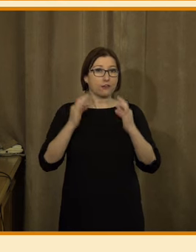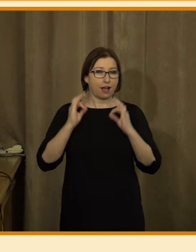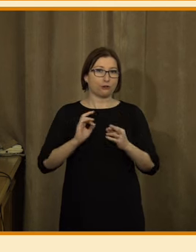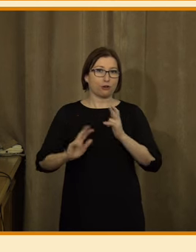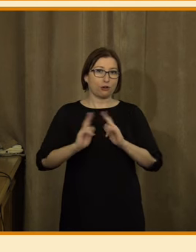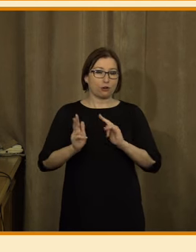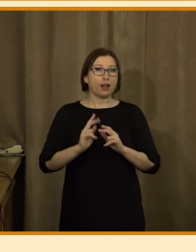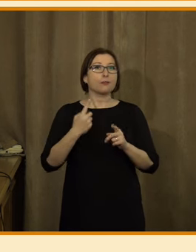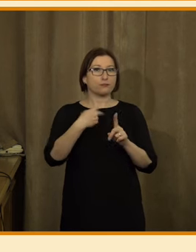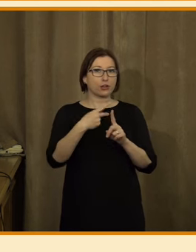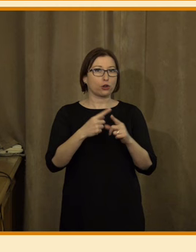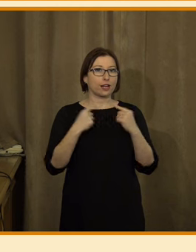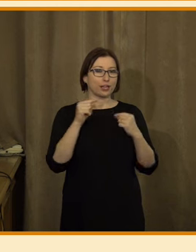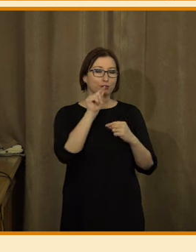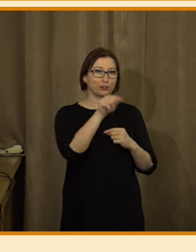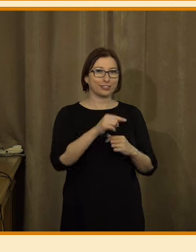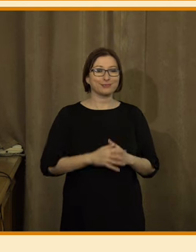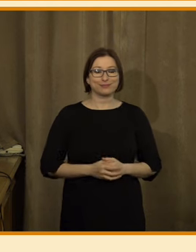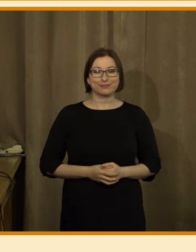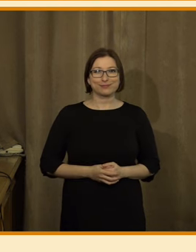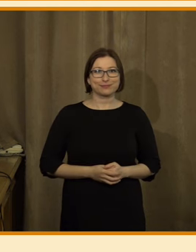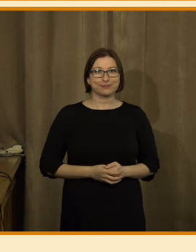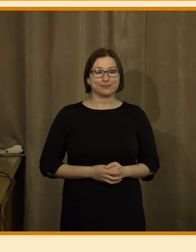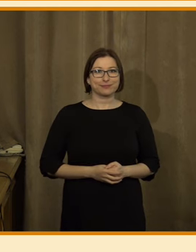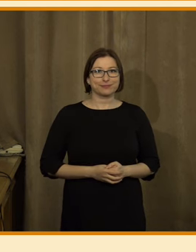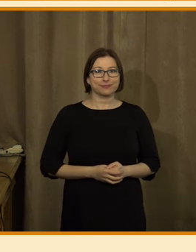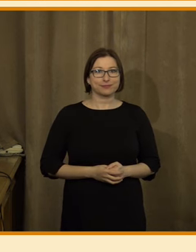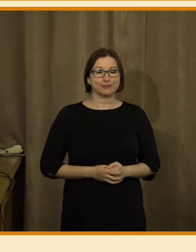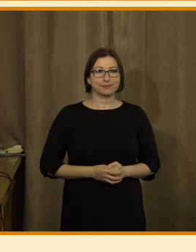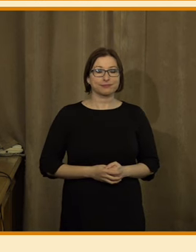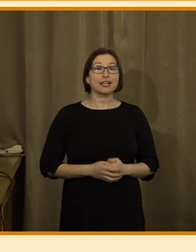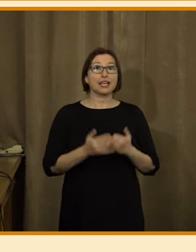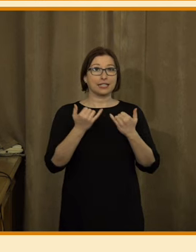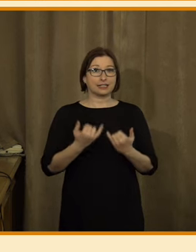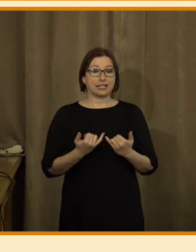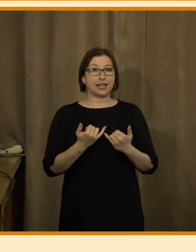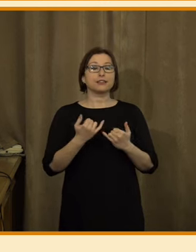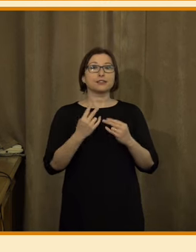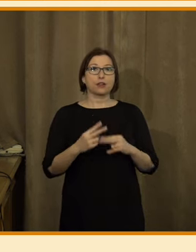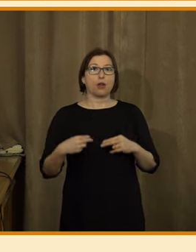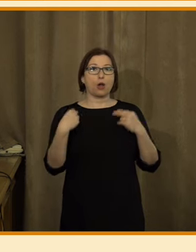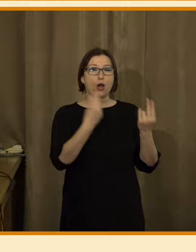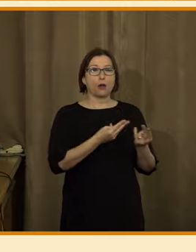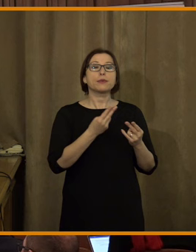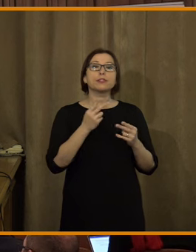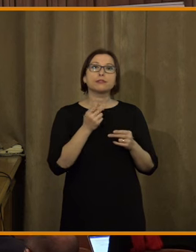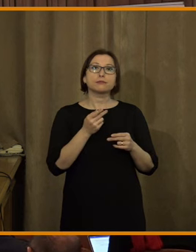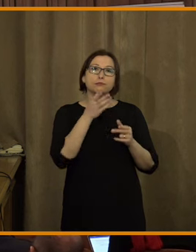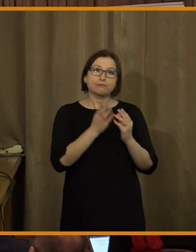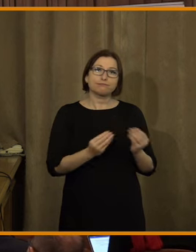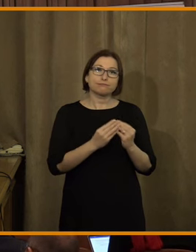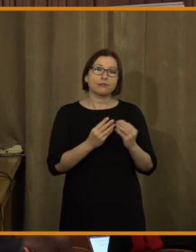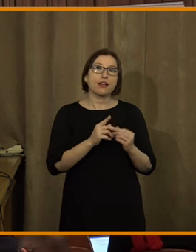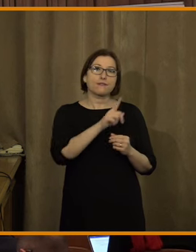právě tlumočí a pan Fedor Krajčík. Tak a já bych teď předal slovo panu Václavu Muravcovi a